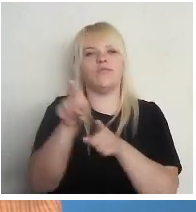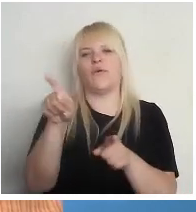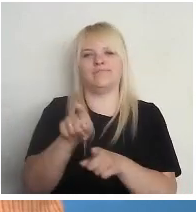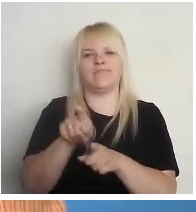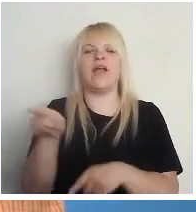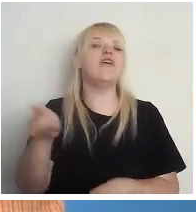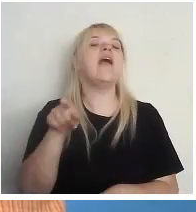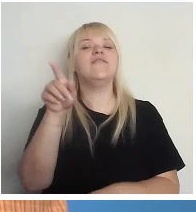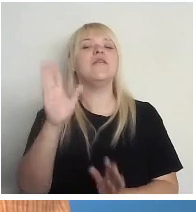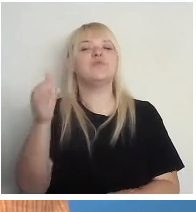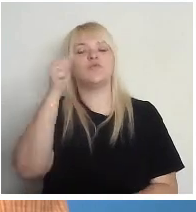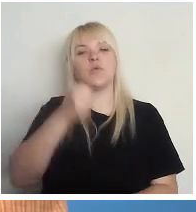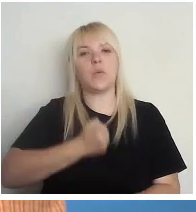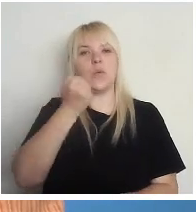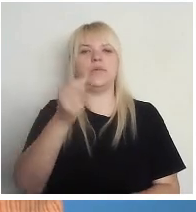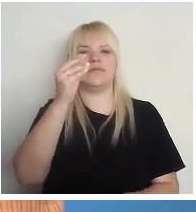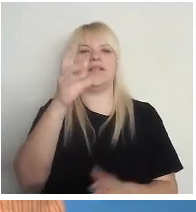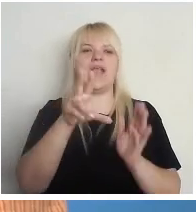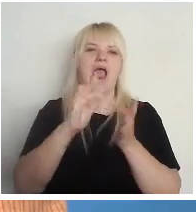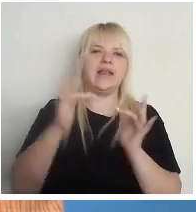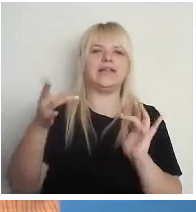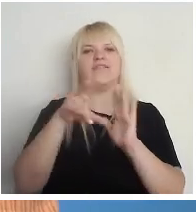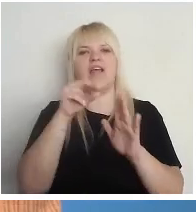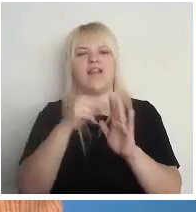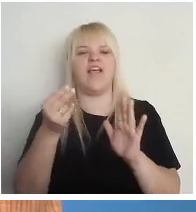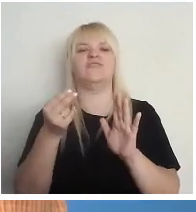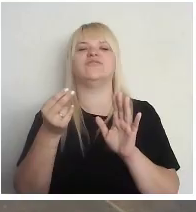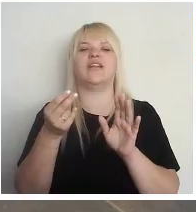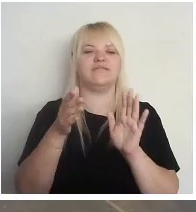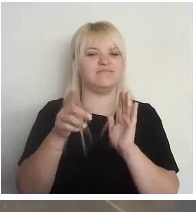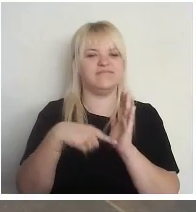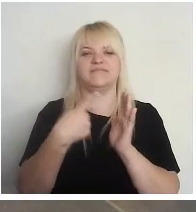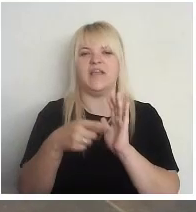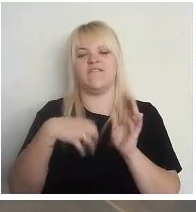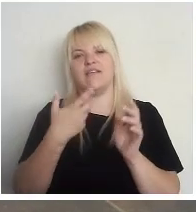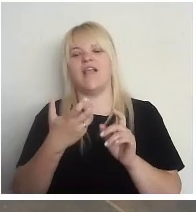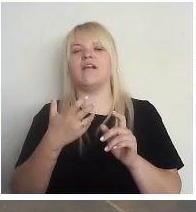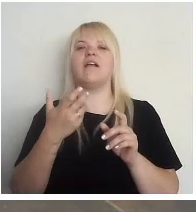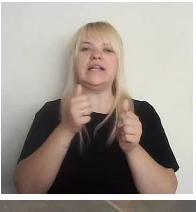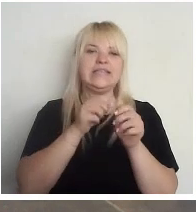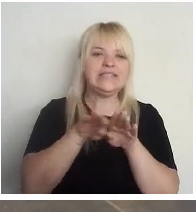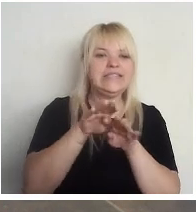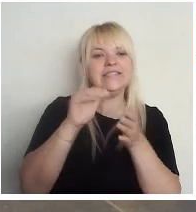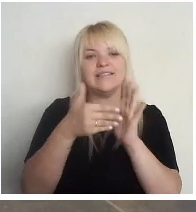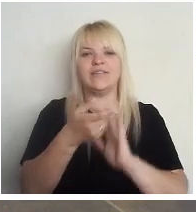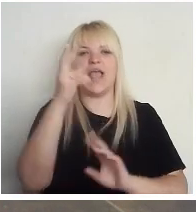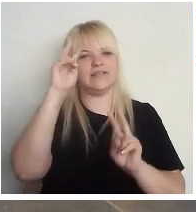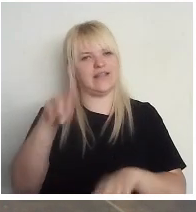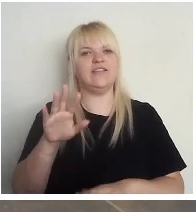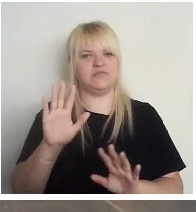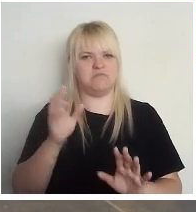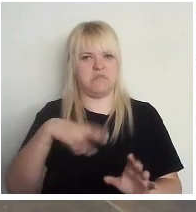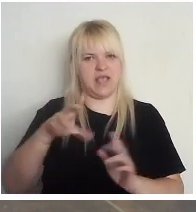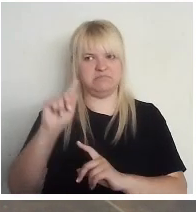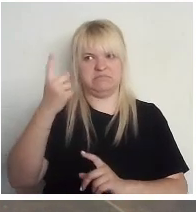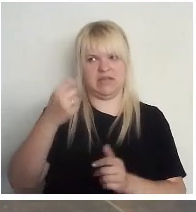Viņiem būs grūti nokāpt no tām evēlēšanām, bet viņiem vajag kādas bad brāļas. Es nezinu, vai mums ir jābūt pirmajiem, kas seko